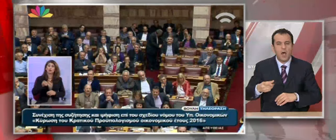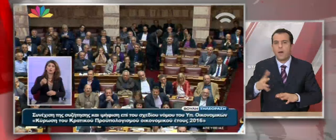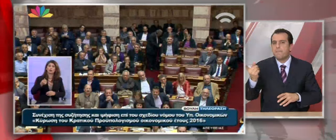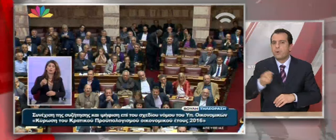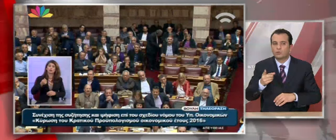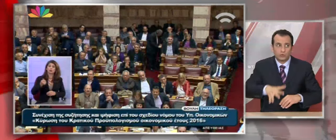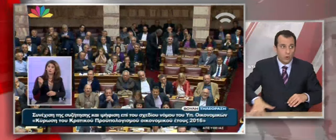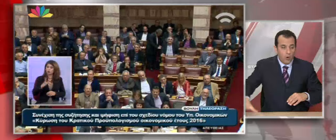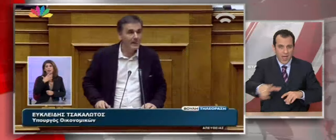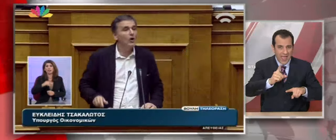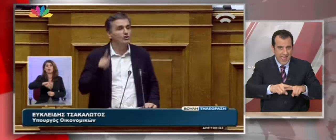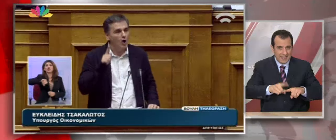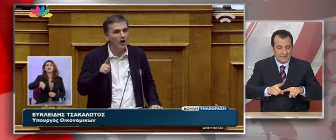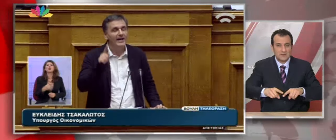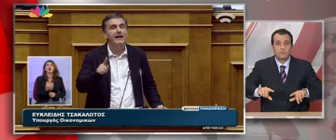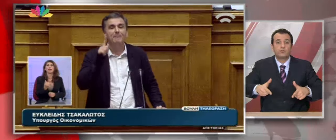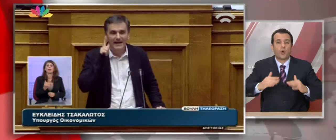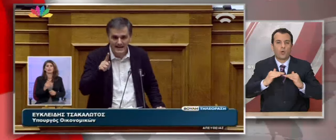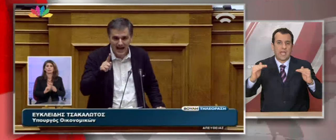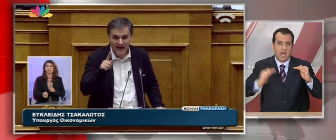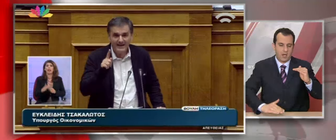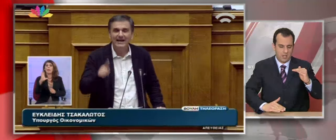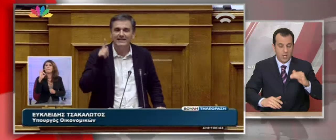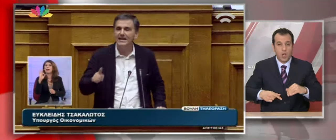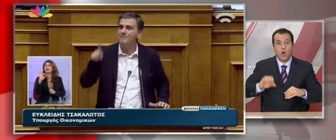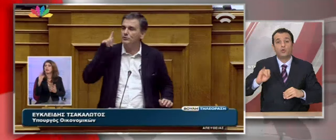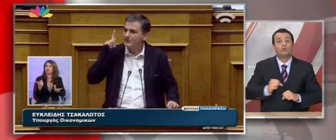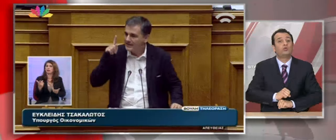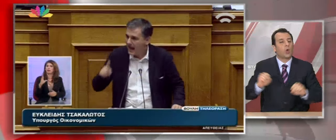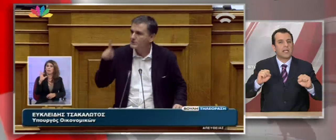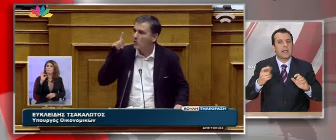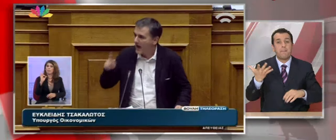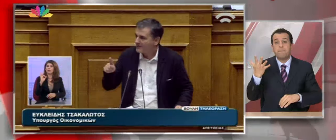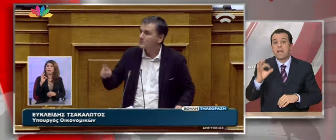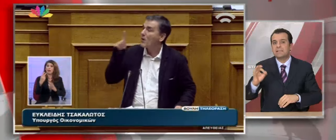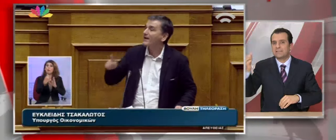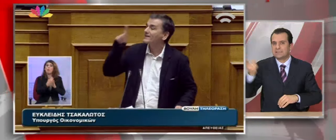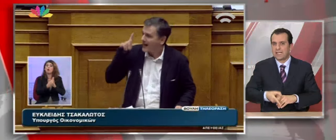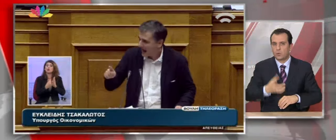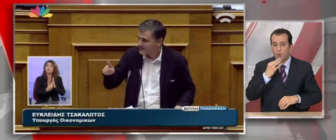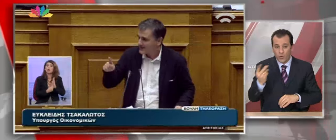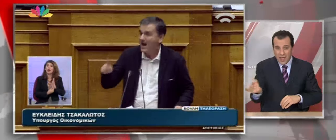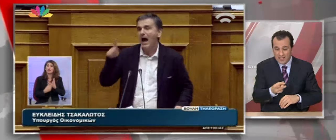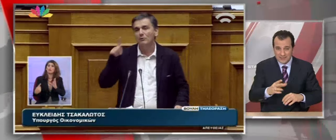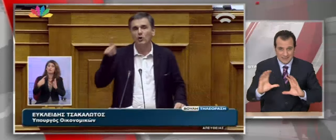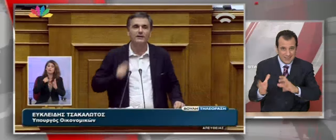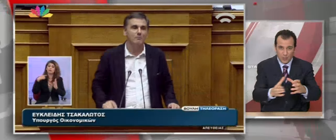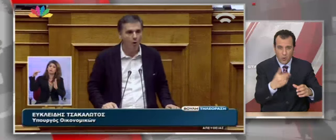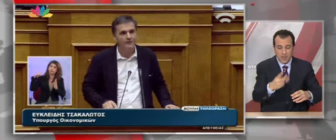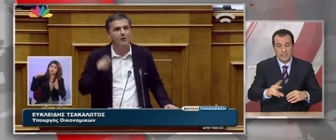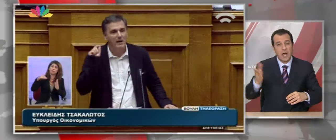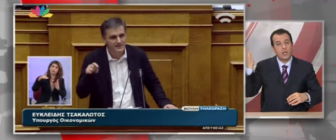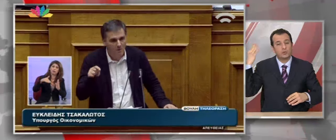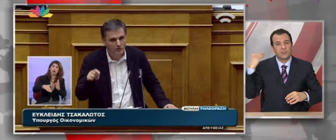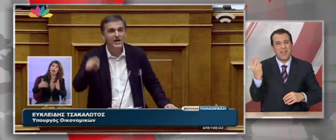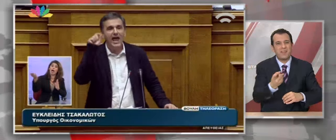που είναι φτώχια. Ο τσόκερ είναι 50 γιατί είναι υποσυστιαίες μονάδες που έχετε χάσει από τότε που ο